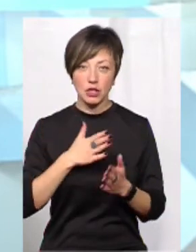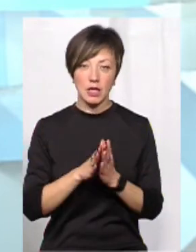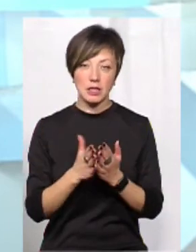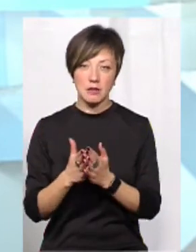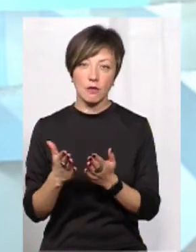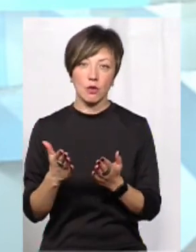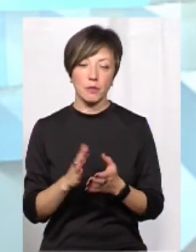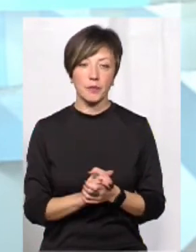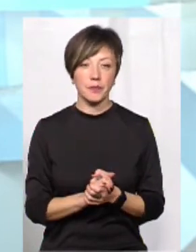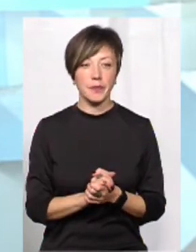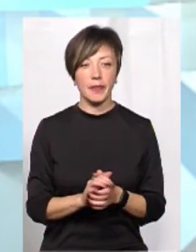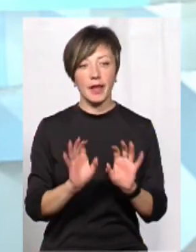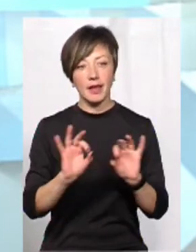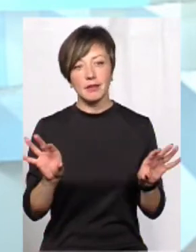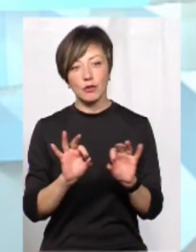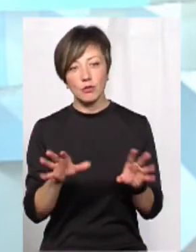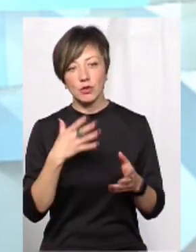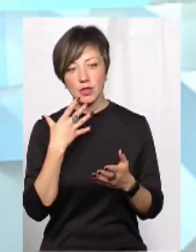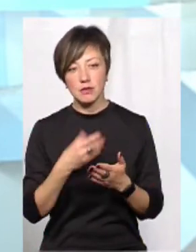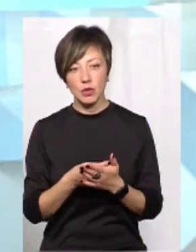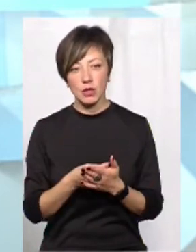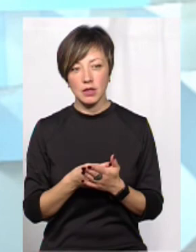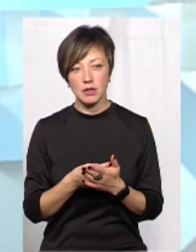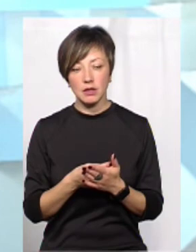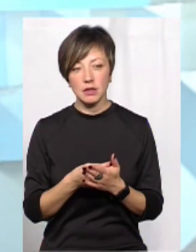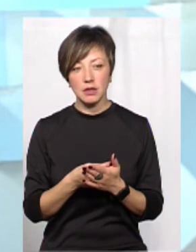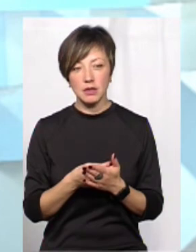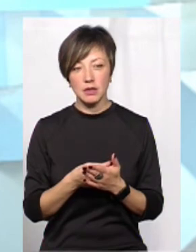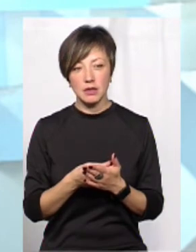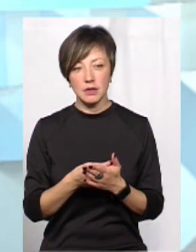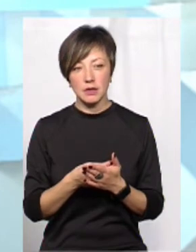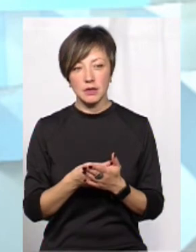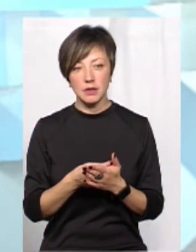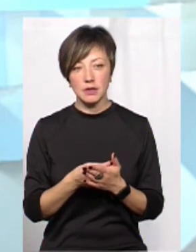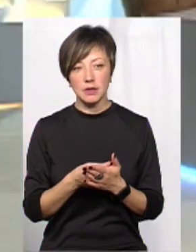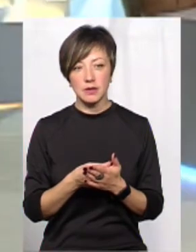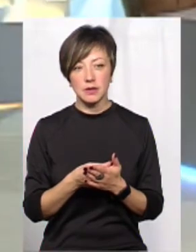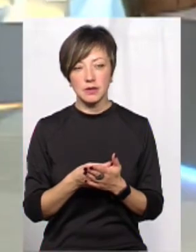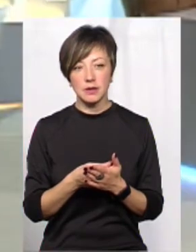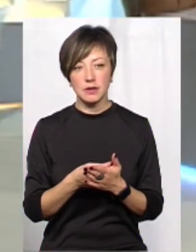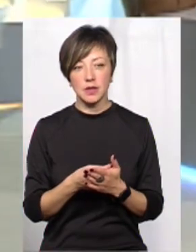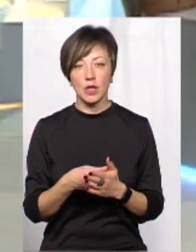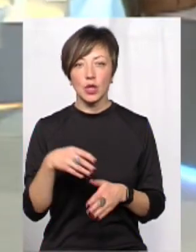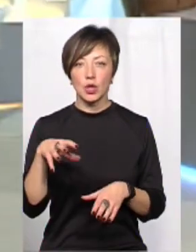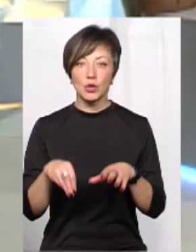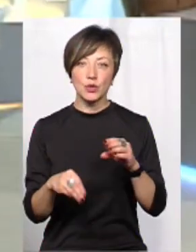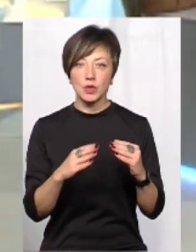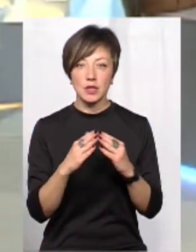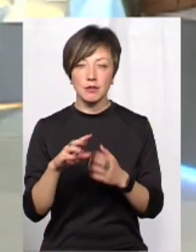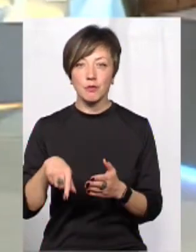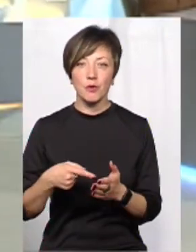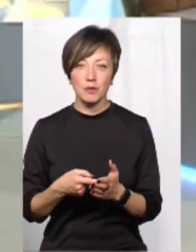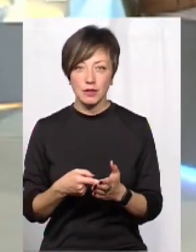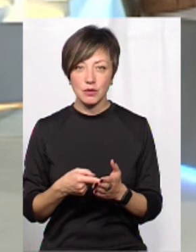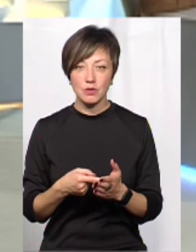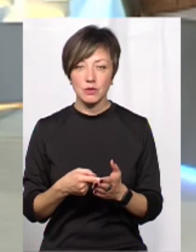листівок, інформує своїх сусідів по місту